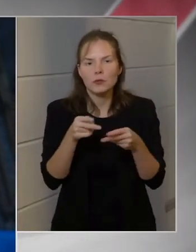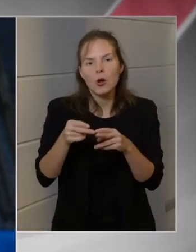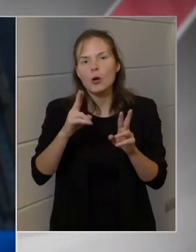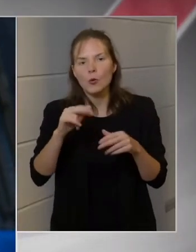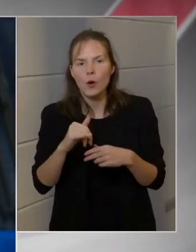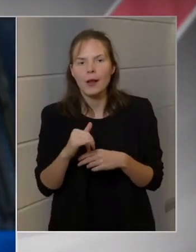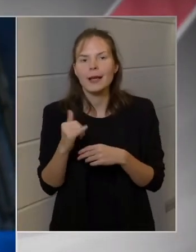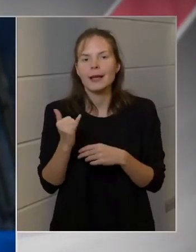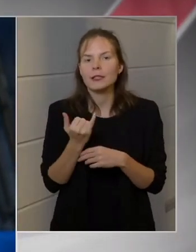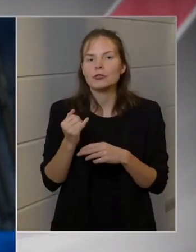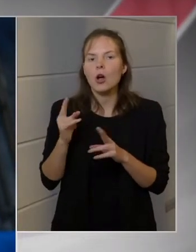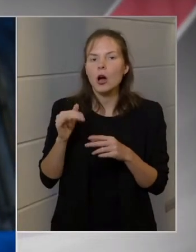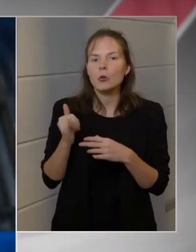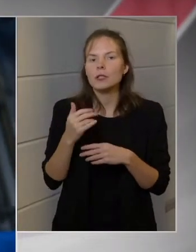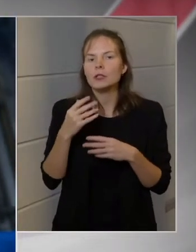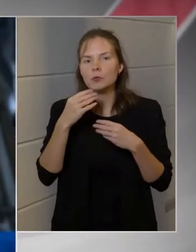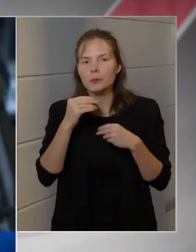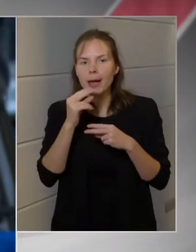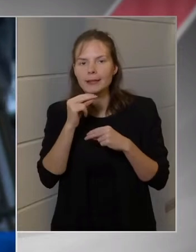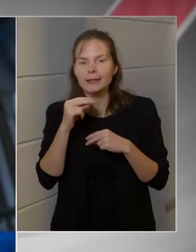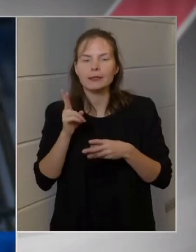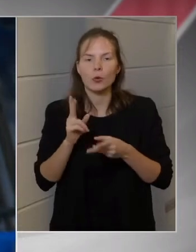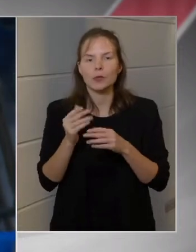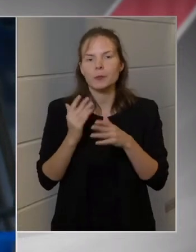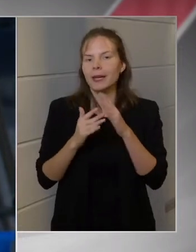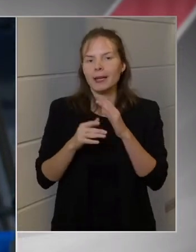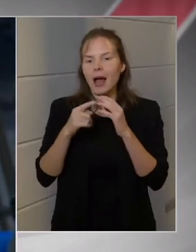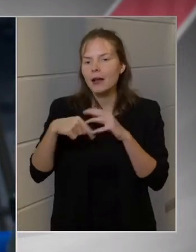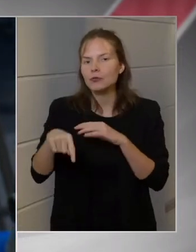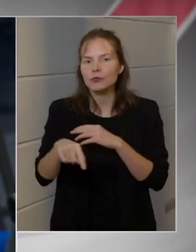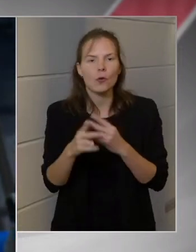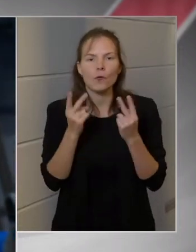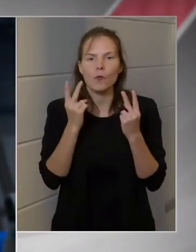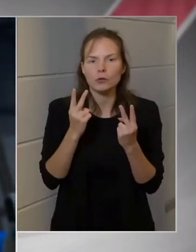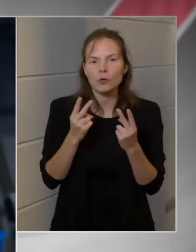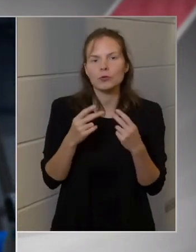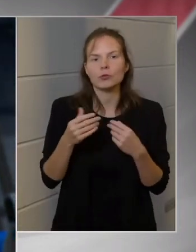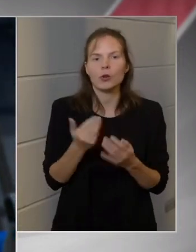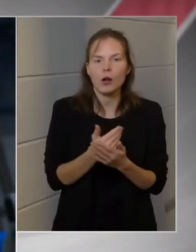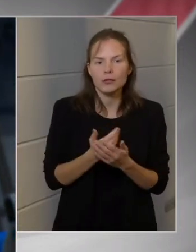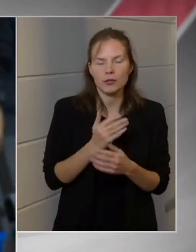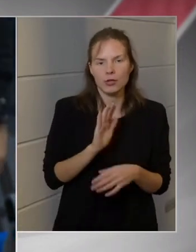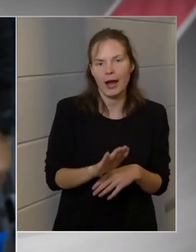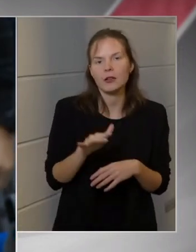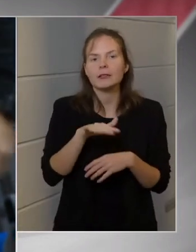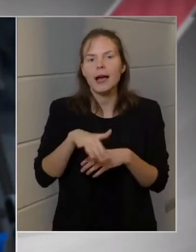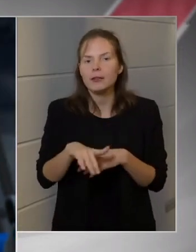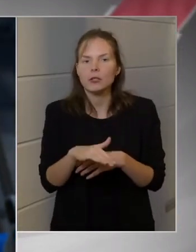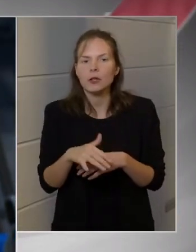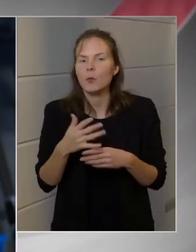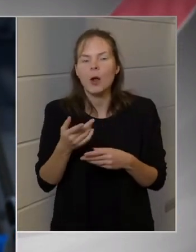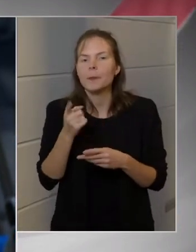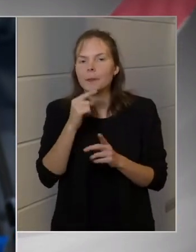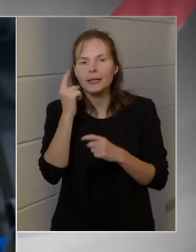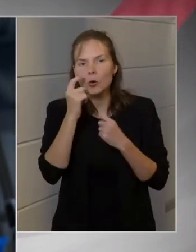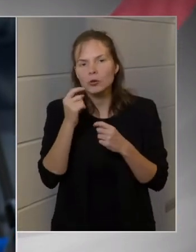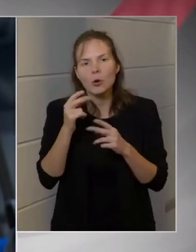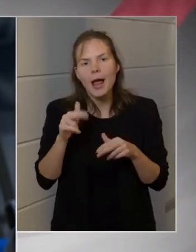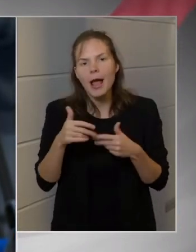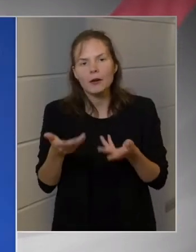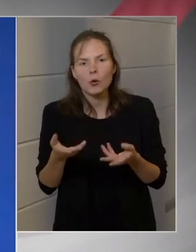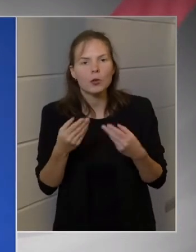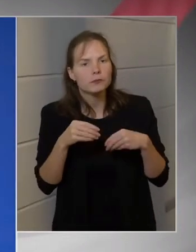a migránsok nélkülözhetetlenek a gazdaságunk és a társadalmunk számára. Mit gondol erről kifejteni? Köszönöm.